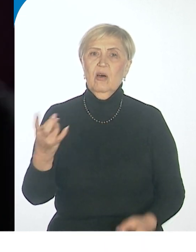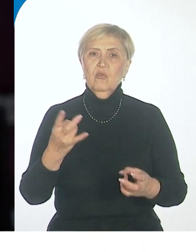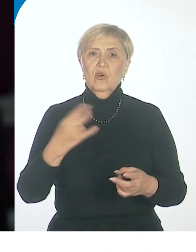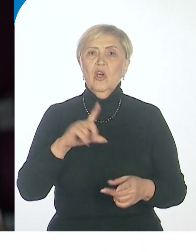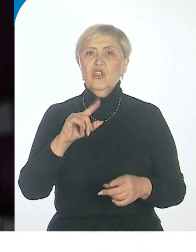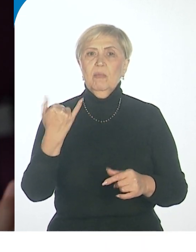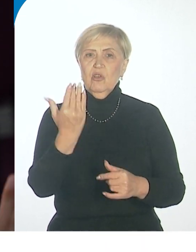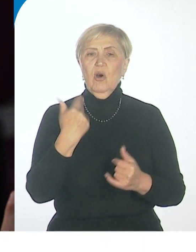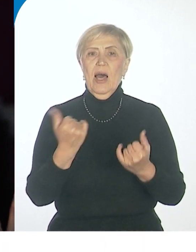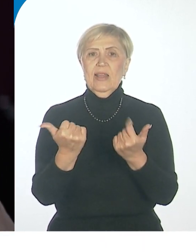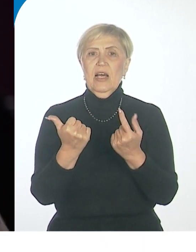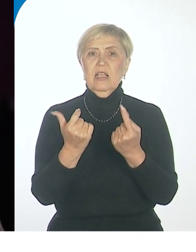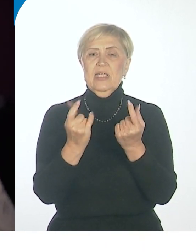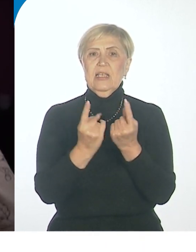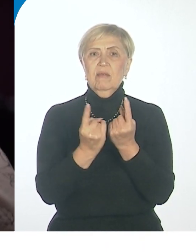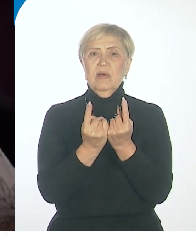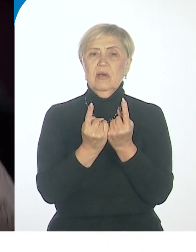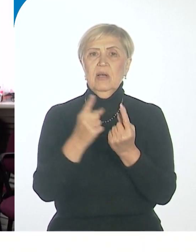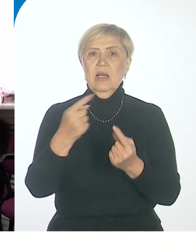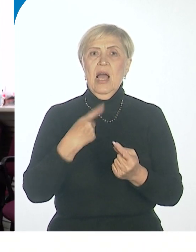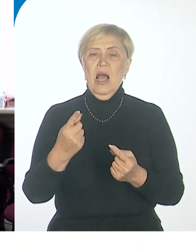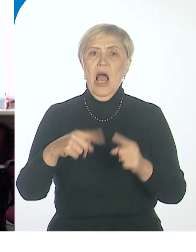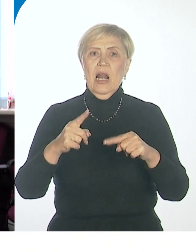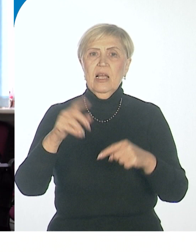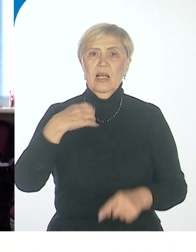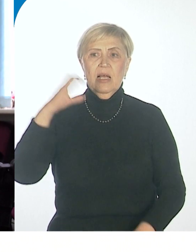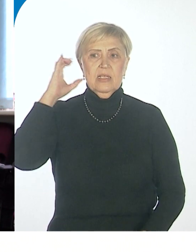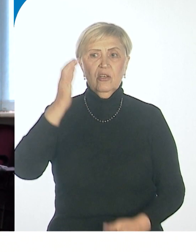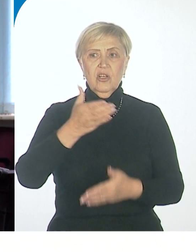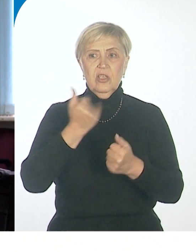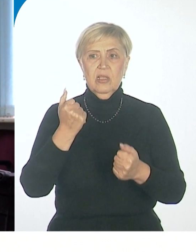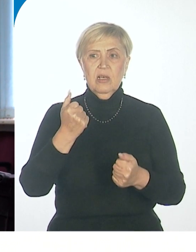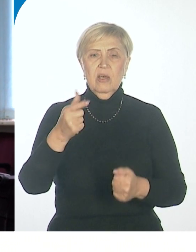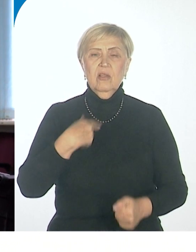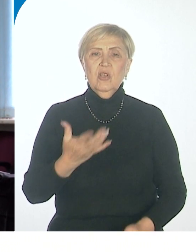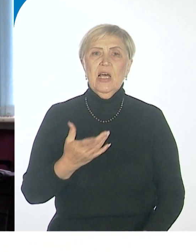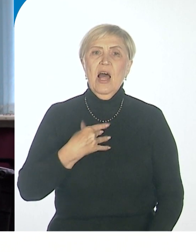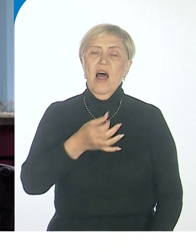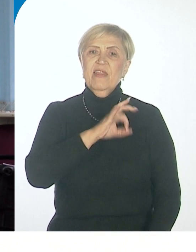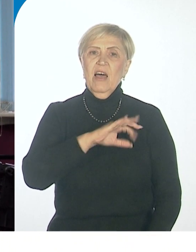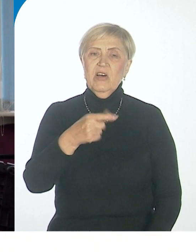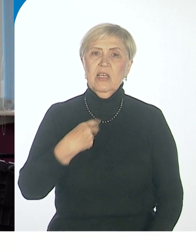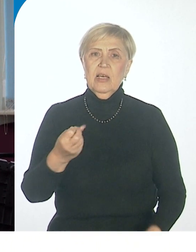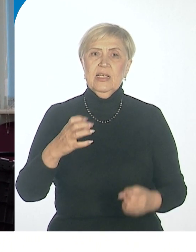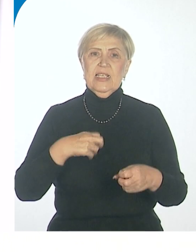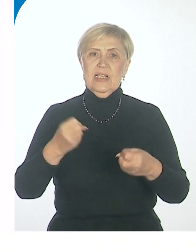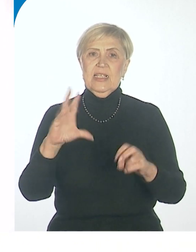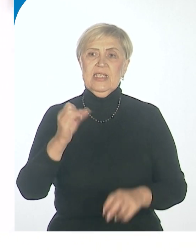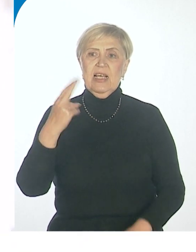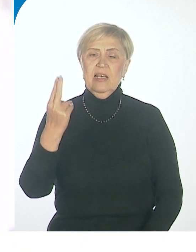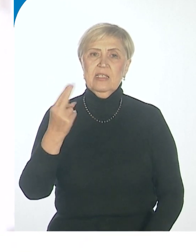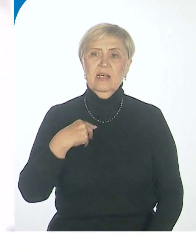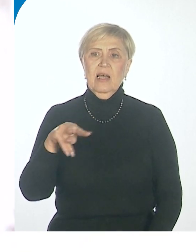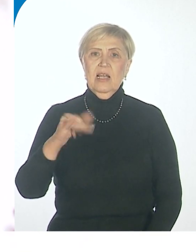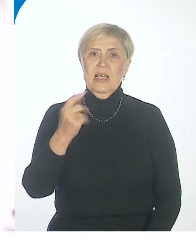одноклассникам. Родители девочки не слышат. Поэтому развивать навыки социализации и осваивать школьную программу Лиза